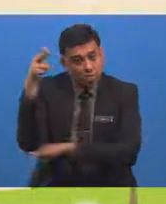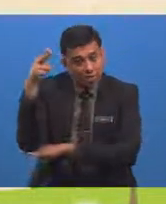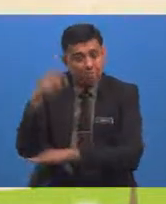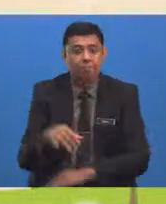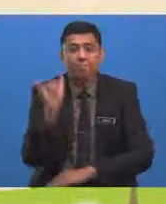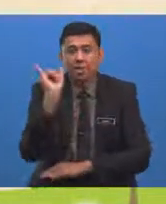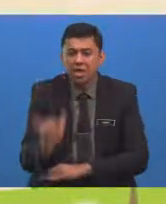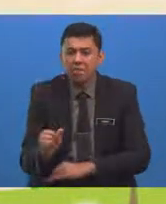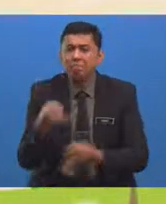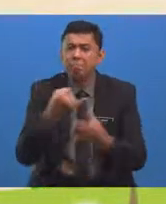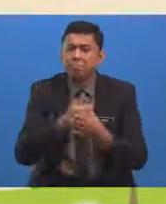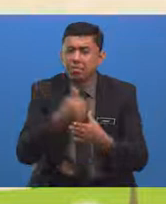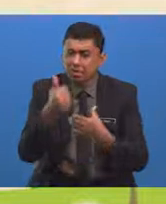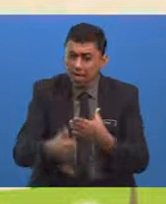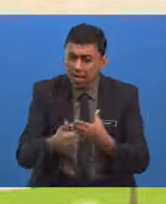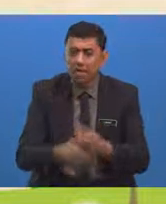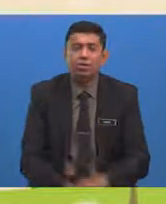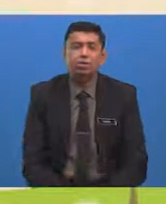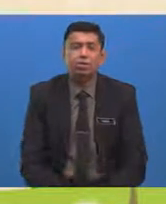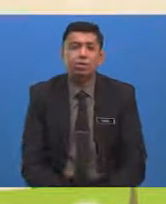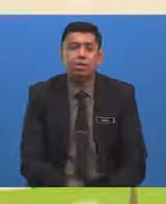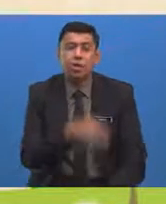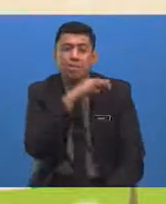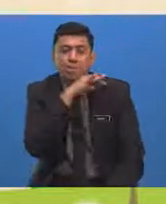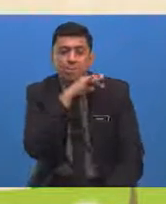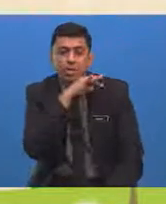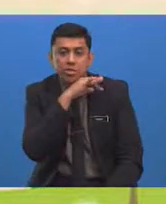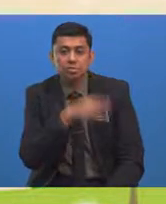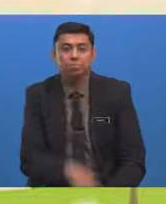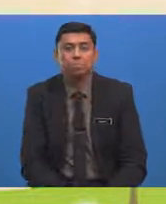Yang terakhir Merupakan Pencemaran tanah